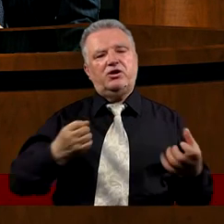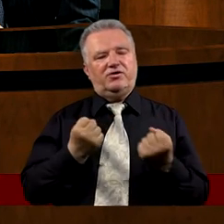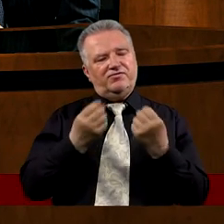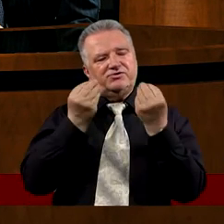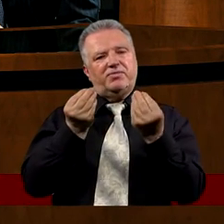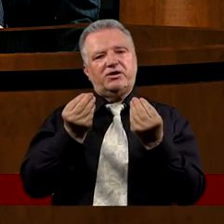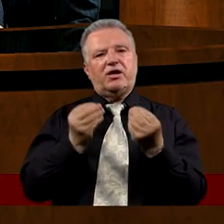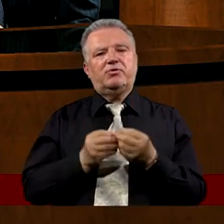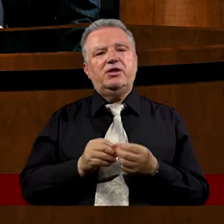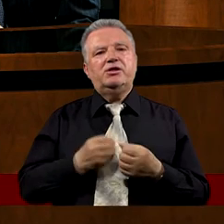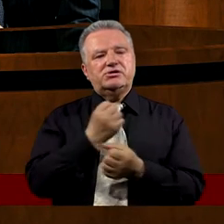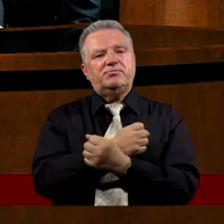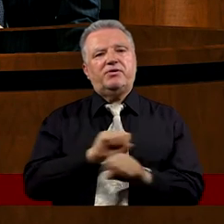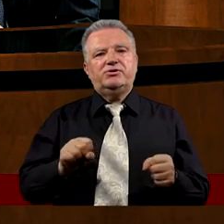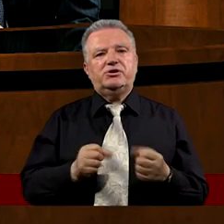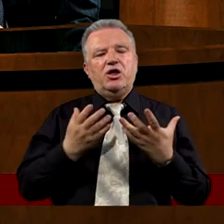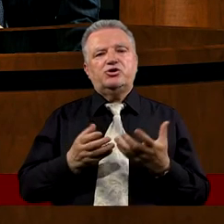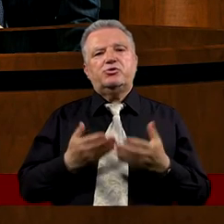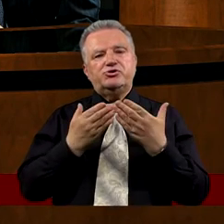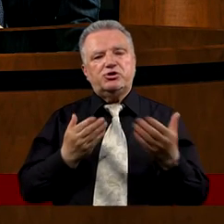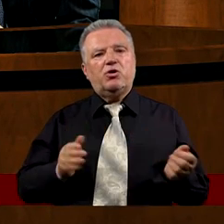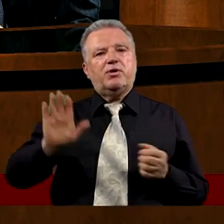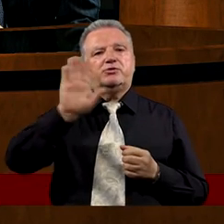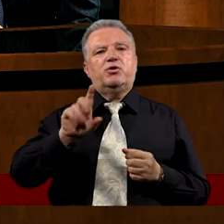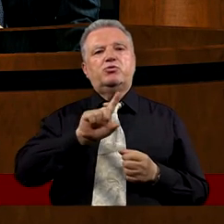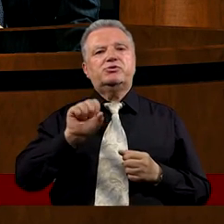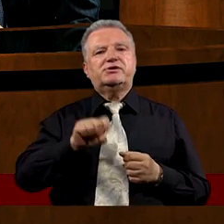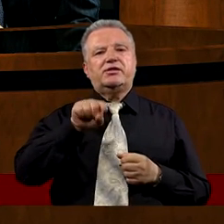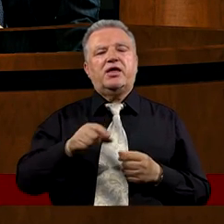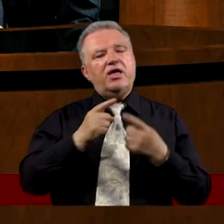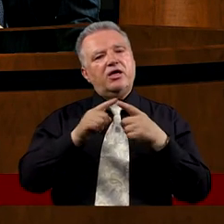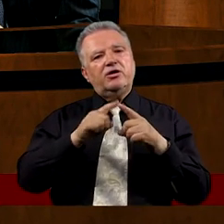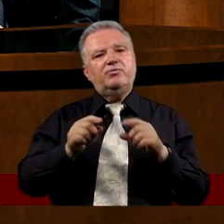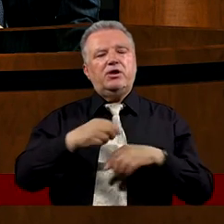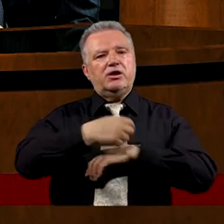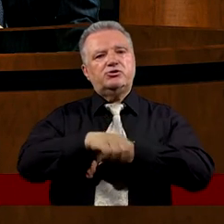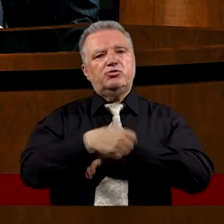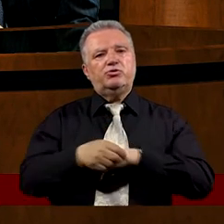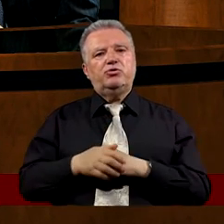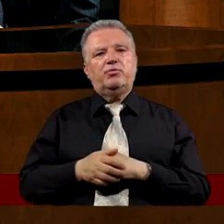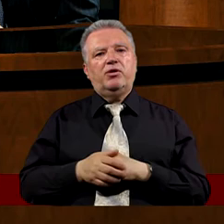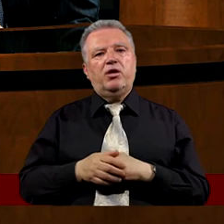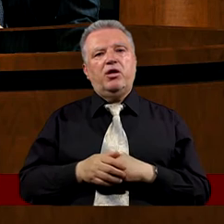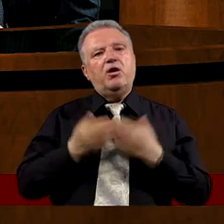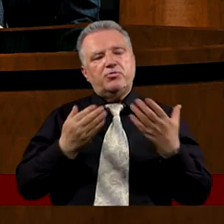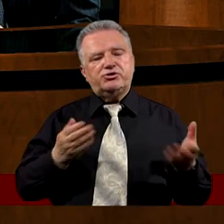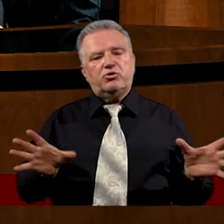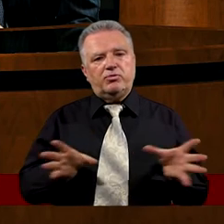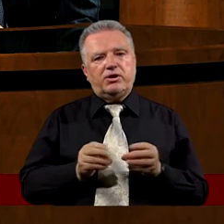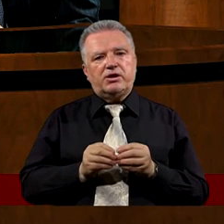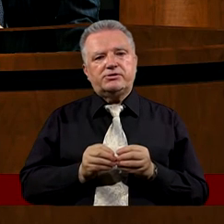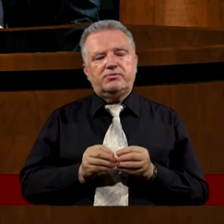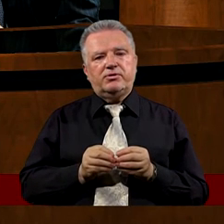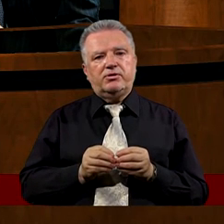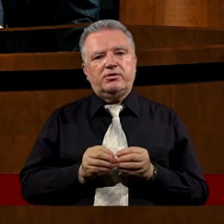Wszechmocny Zbawiciel Chcąc Dziękować Przede wszystkim Bogu Za te chwile Wspólnego Studium Podziękujmy Mu